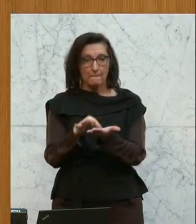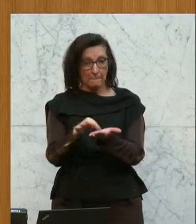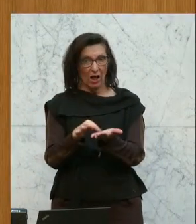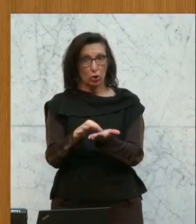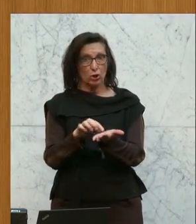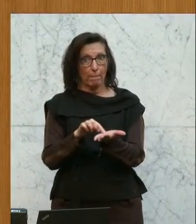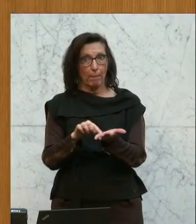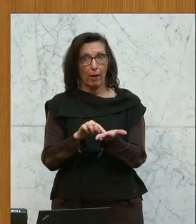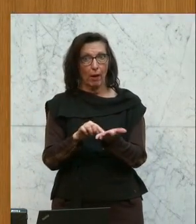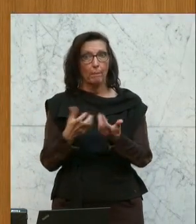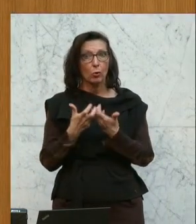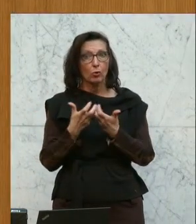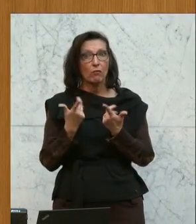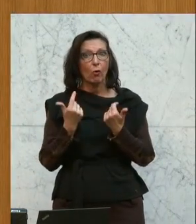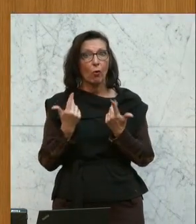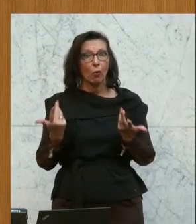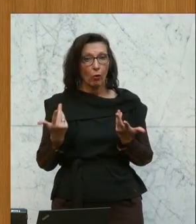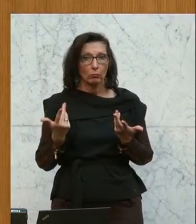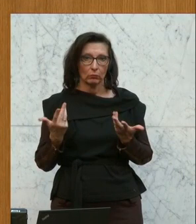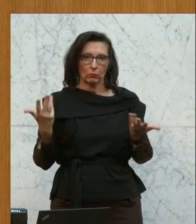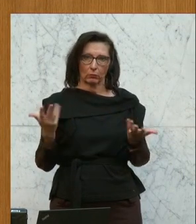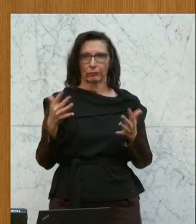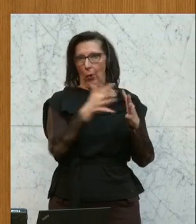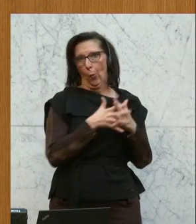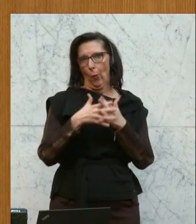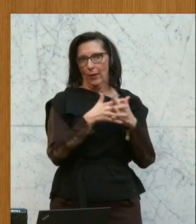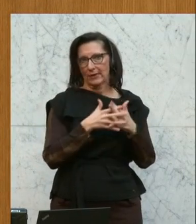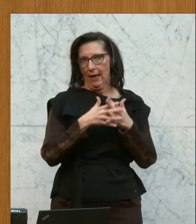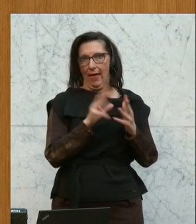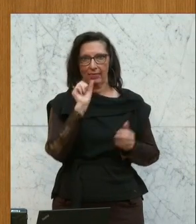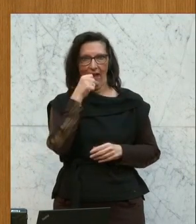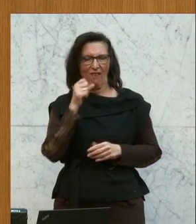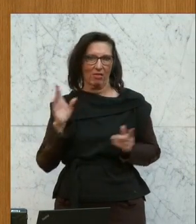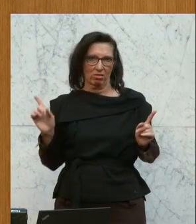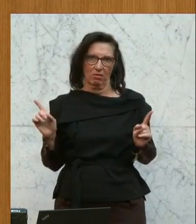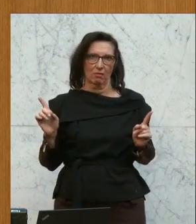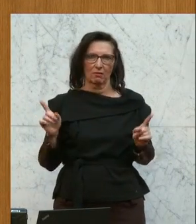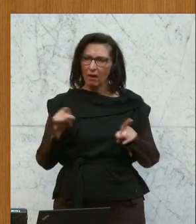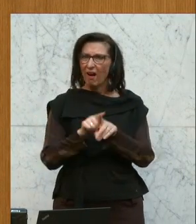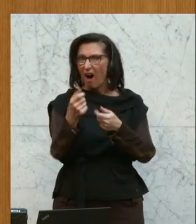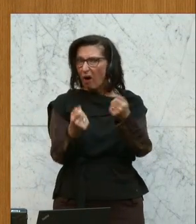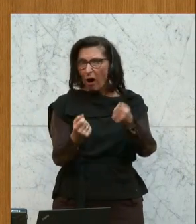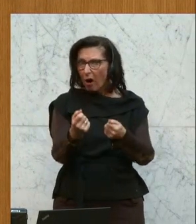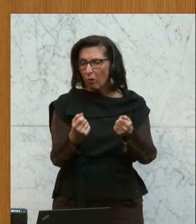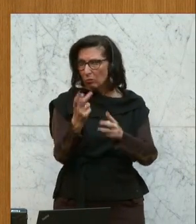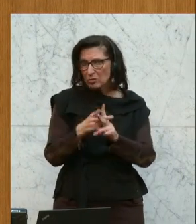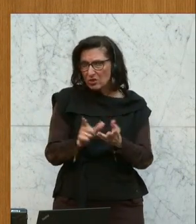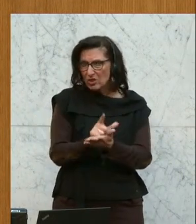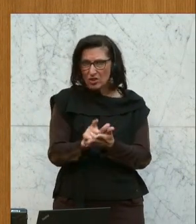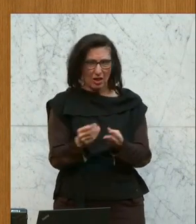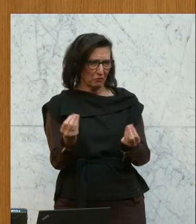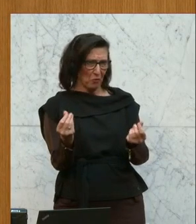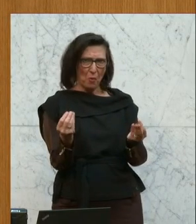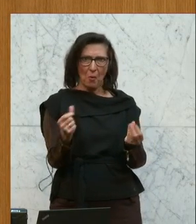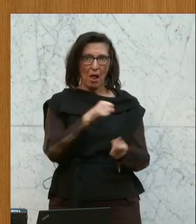die kommt aus vor allem USA und Taiwan. Ja, auch beim Auto hat man mittlerweile schon das Gefühl von